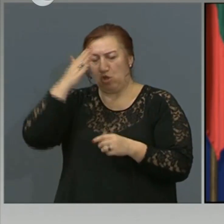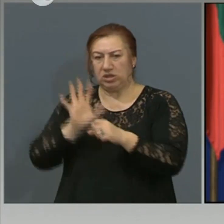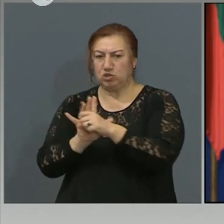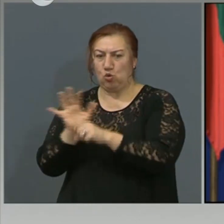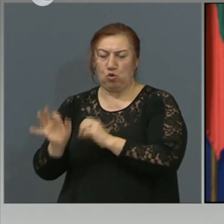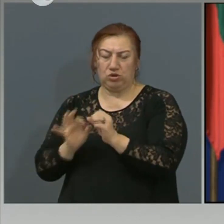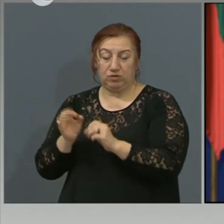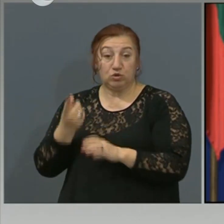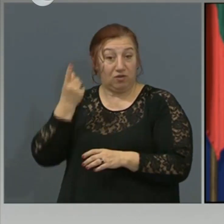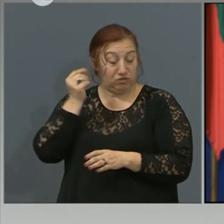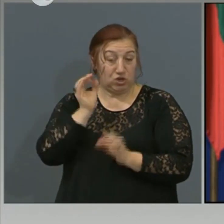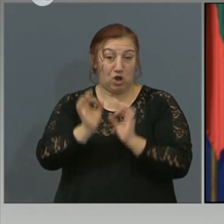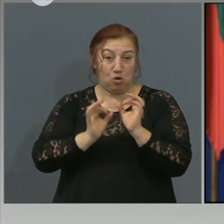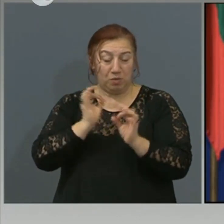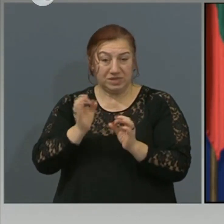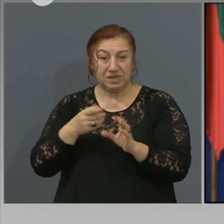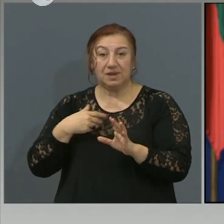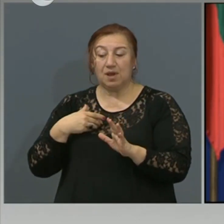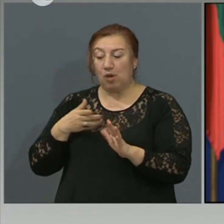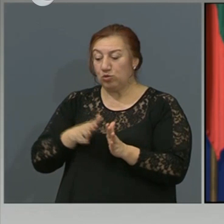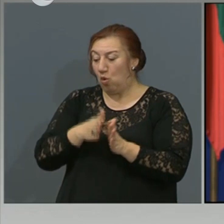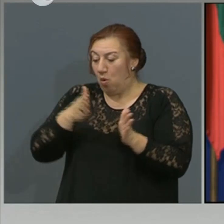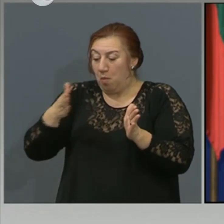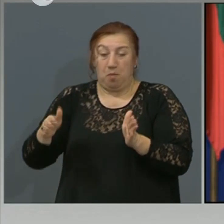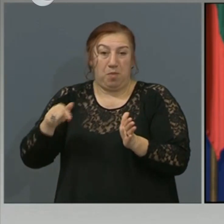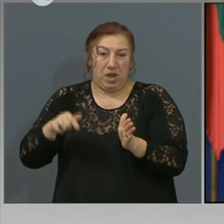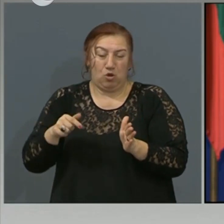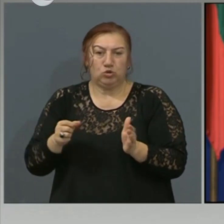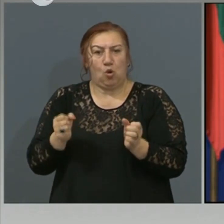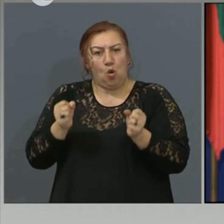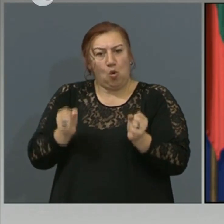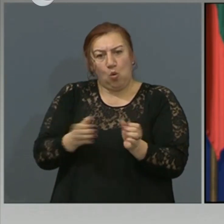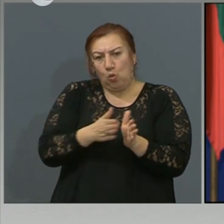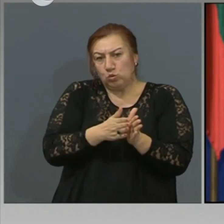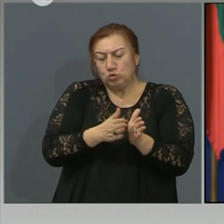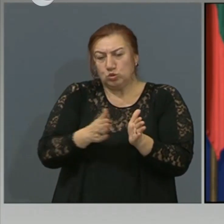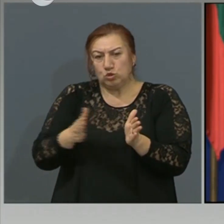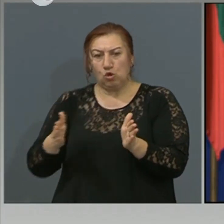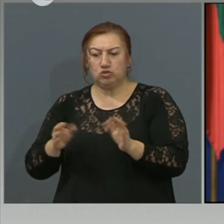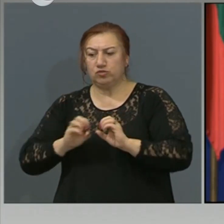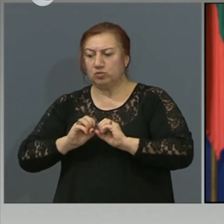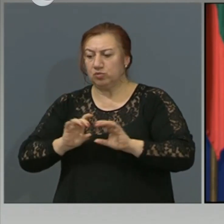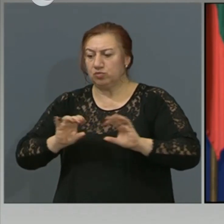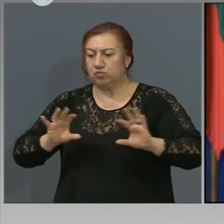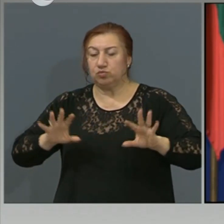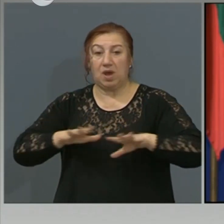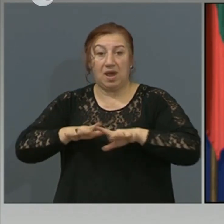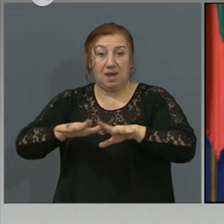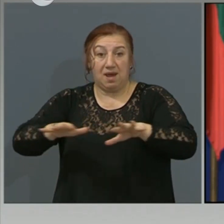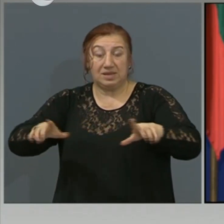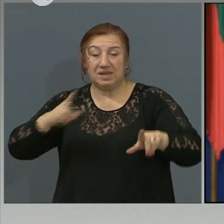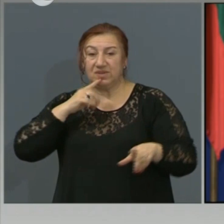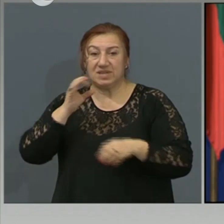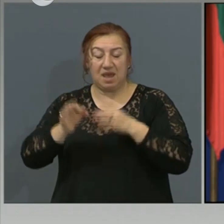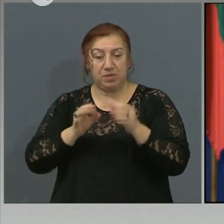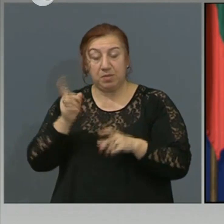че навлизайки в периода на устойчивост в епидемията, трябва да се преосмисли това